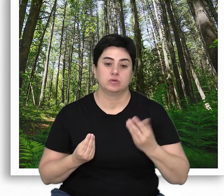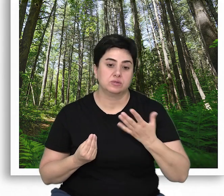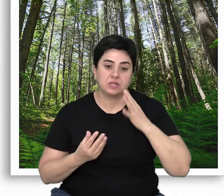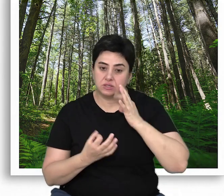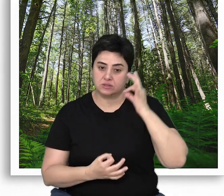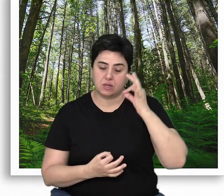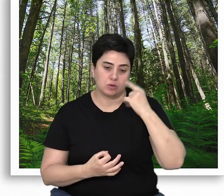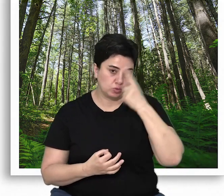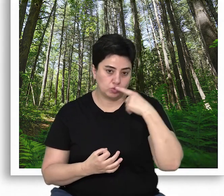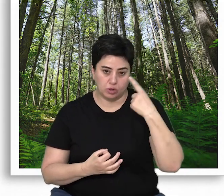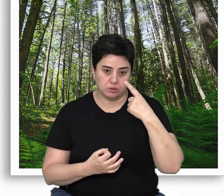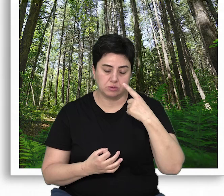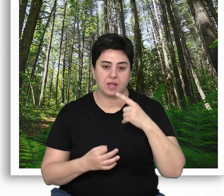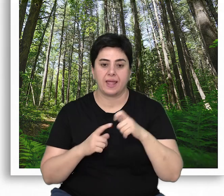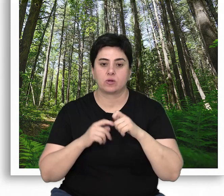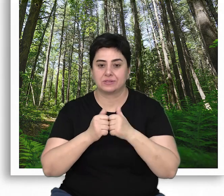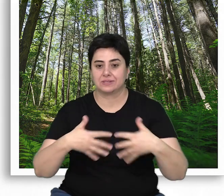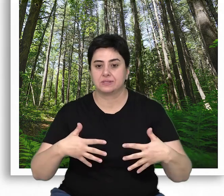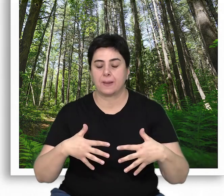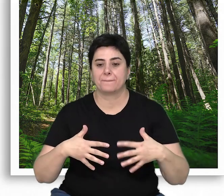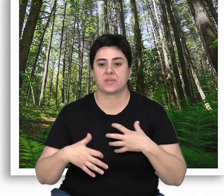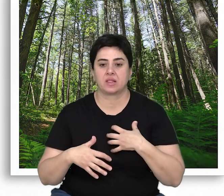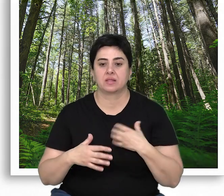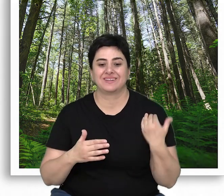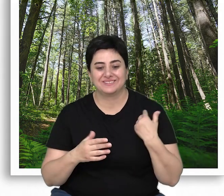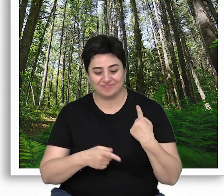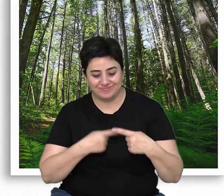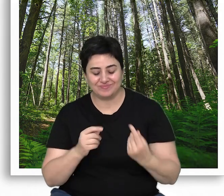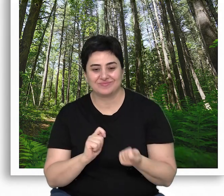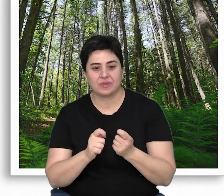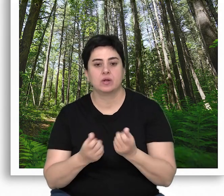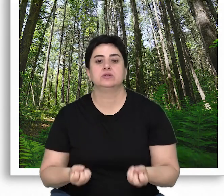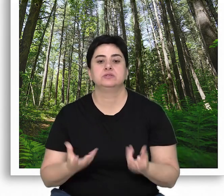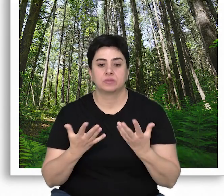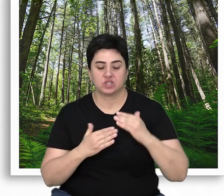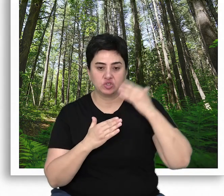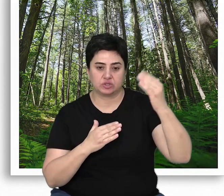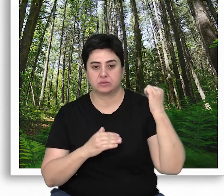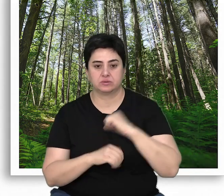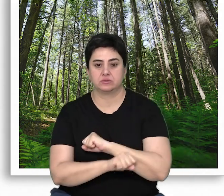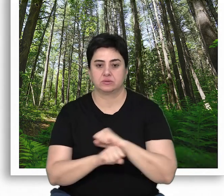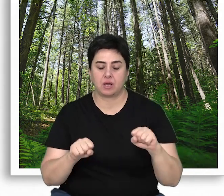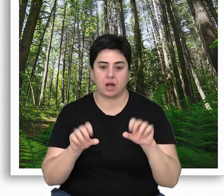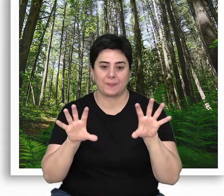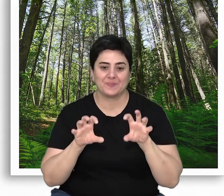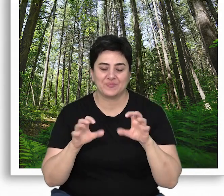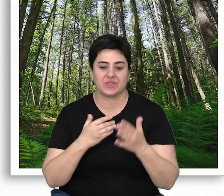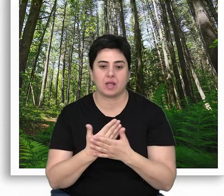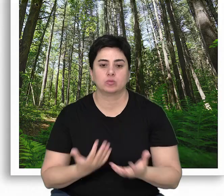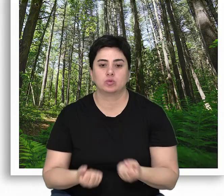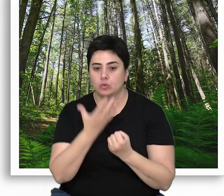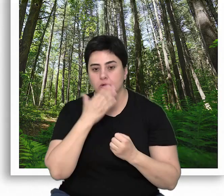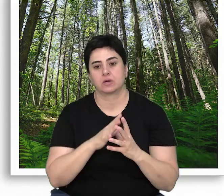veya insan etkisi karşısında ekosistemlerin kendini yenileme gücünün dışarıdan gelen etkileri emebilme